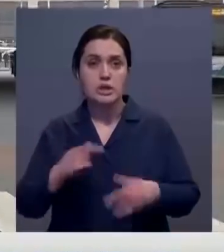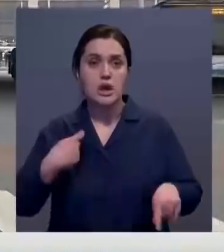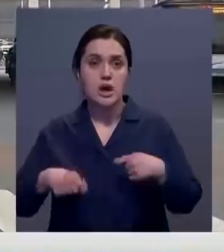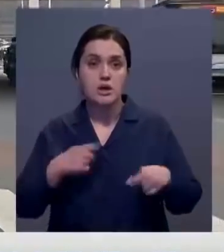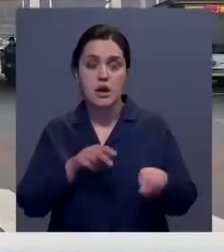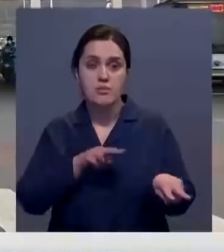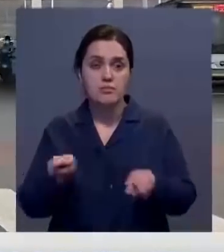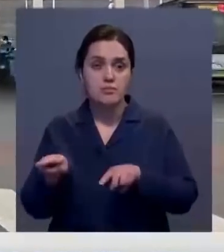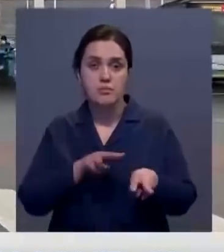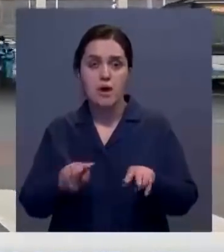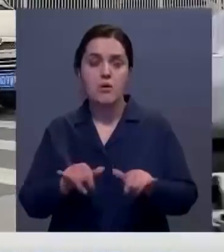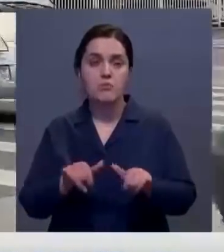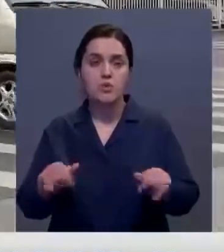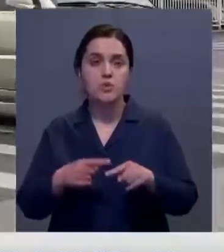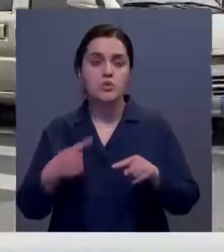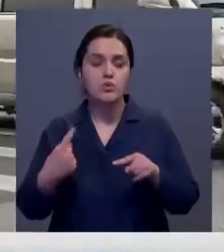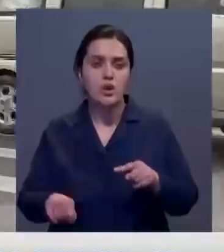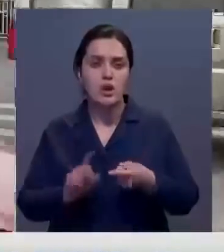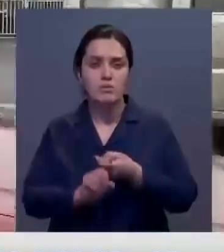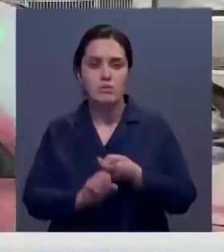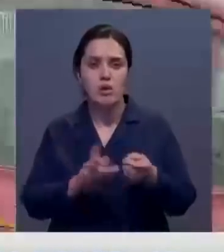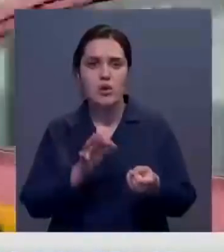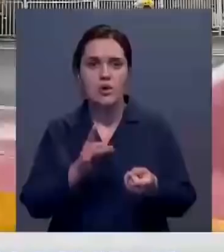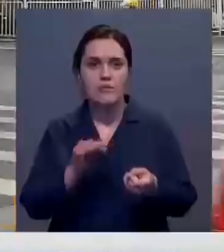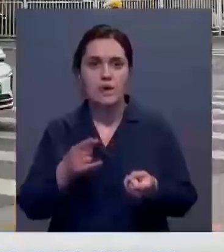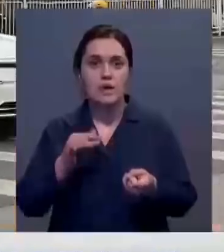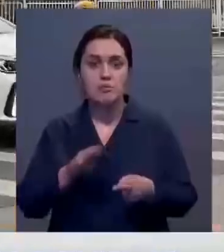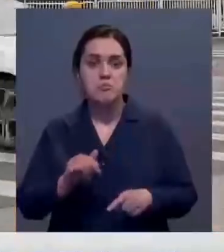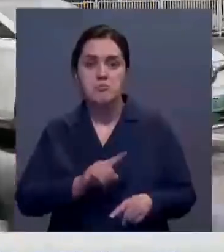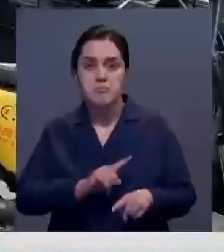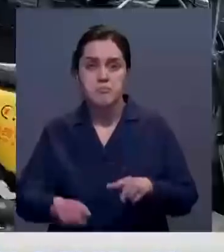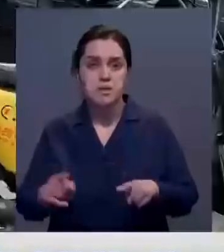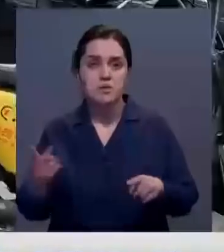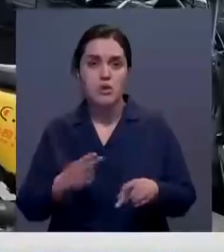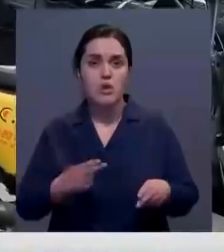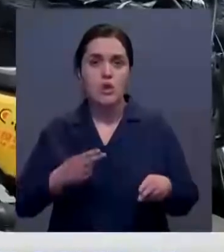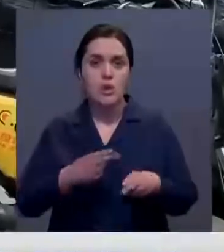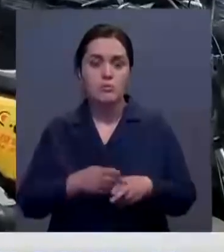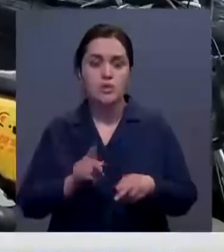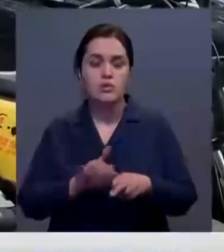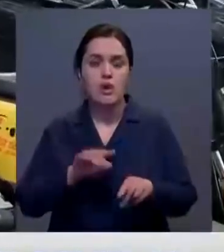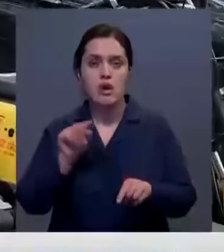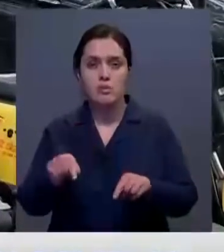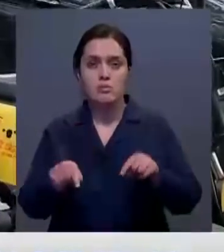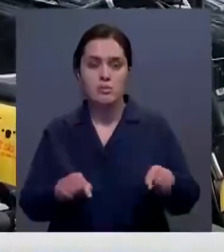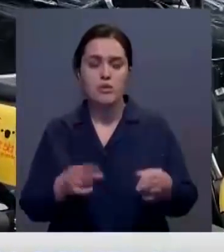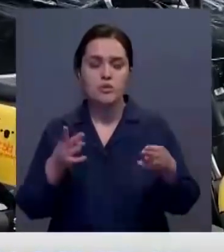мониторить вспышки других респираторных заболеваний и быстро реагировать на появление локальных случаев.